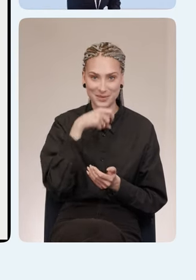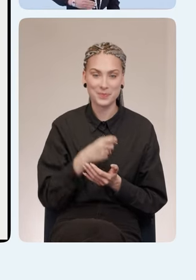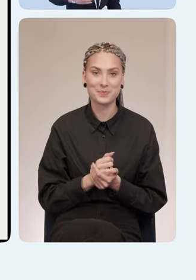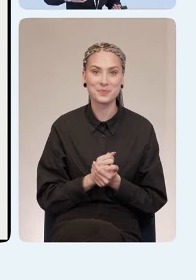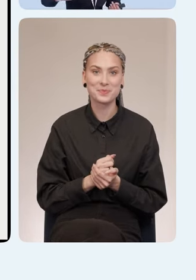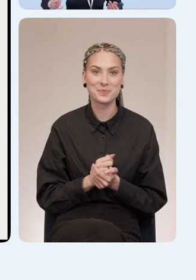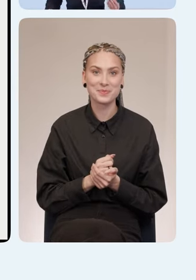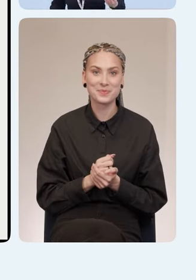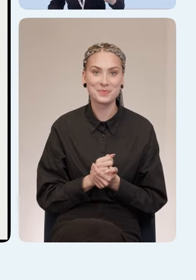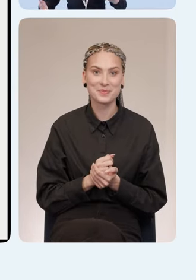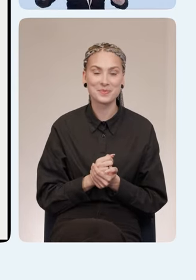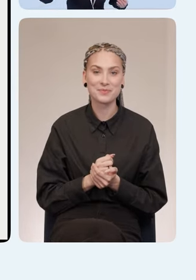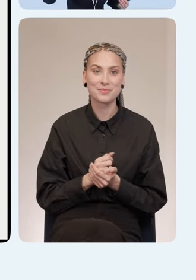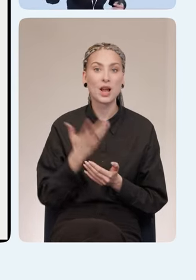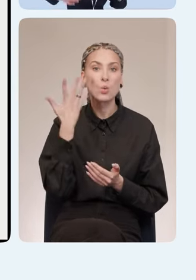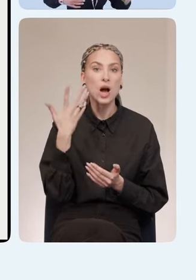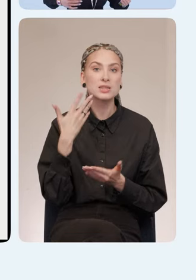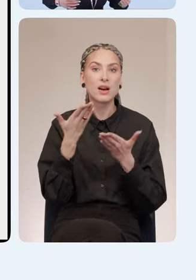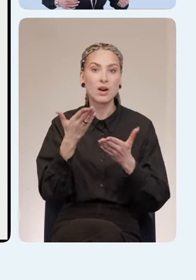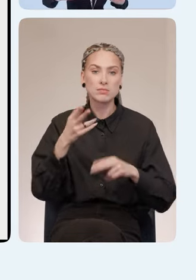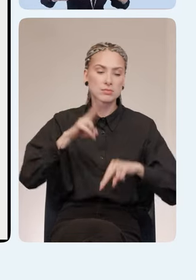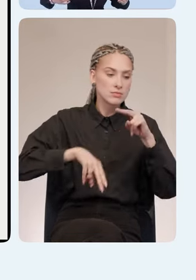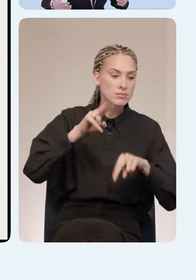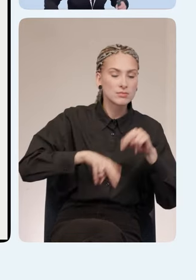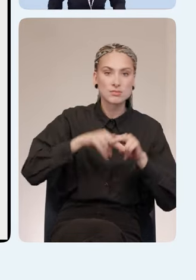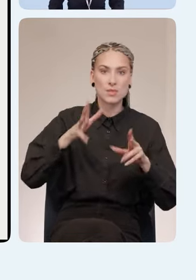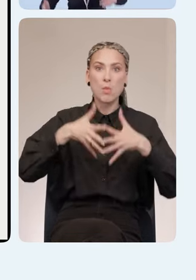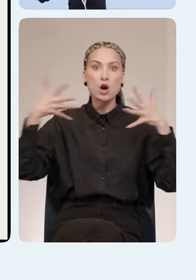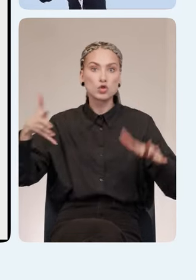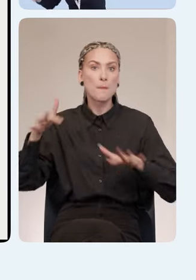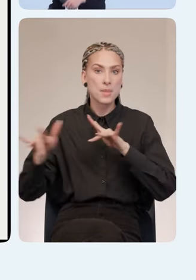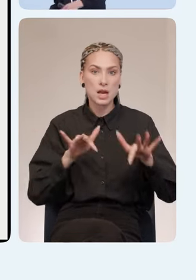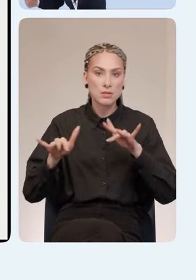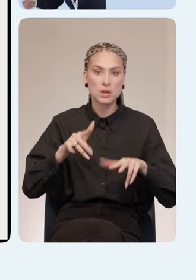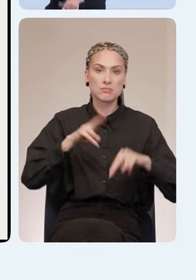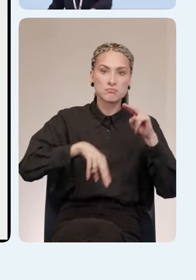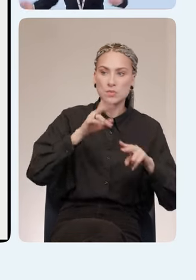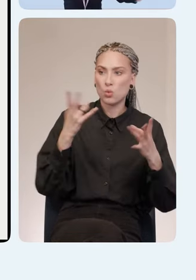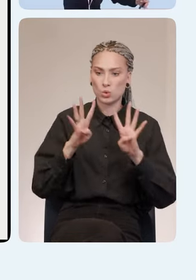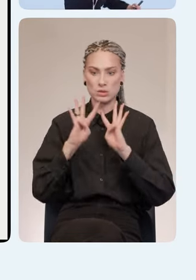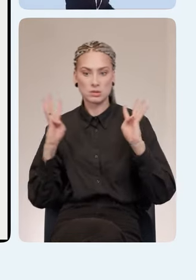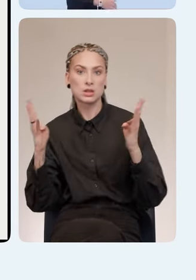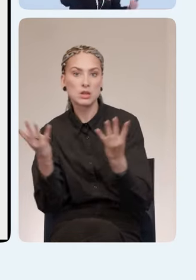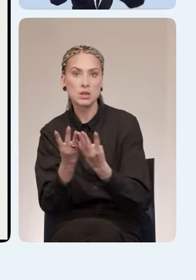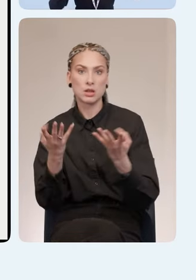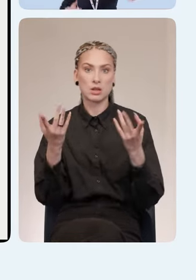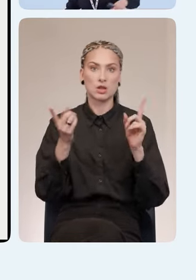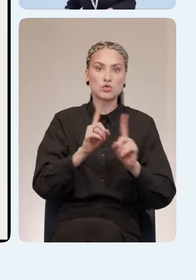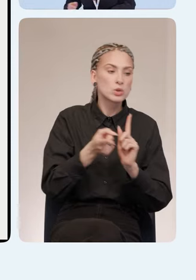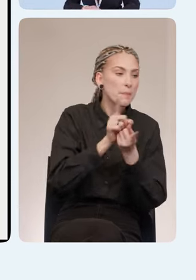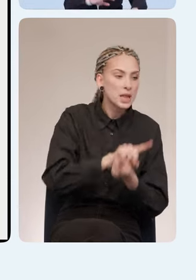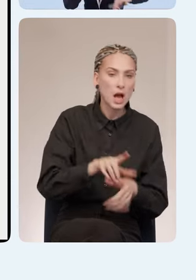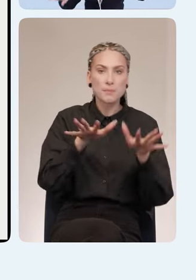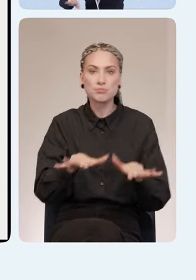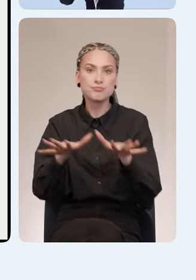Но когда у вас застройка идет на большом мероприятии, ставятся какие-то заграждения, как-то навигация изменяется,